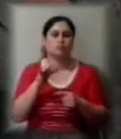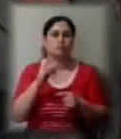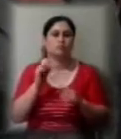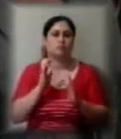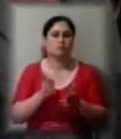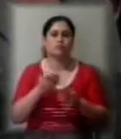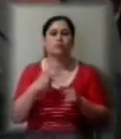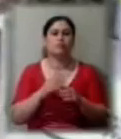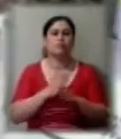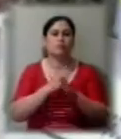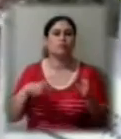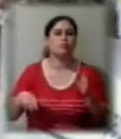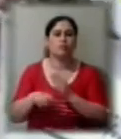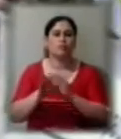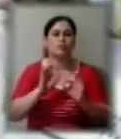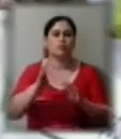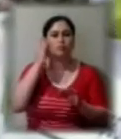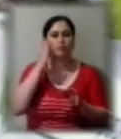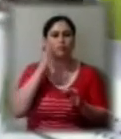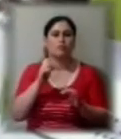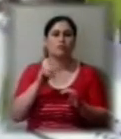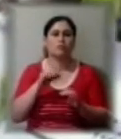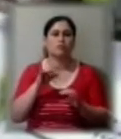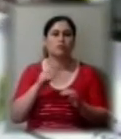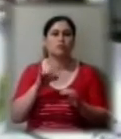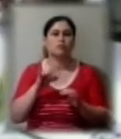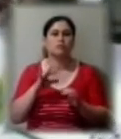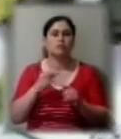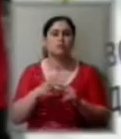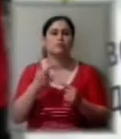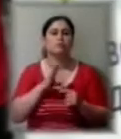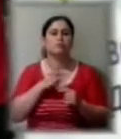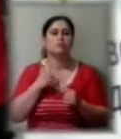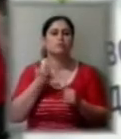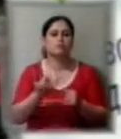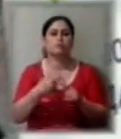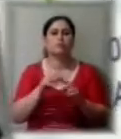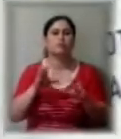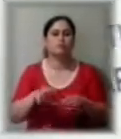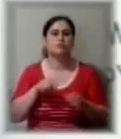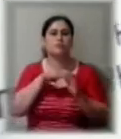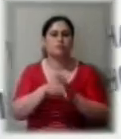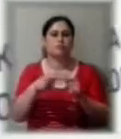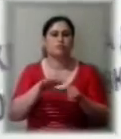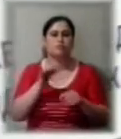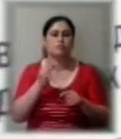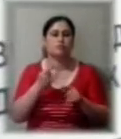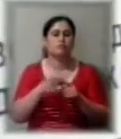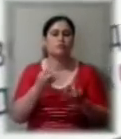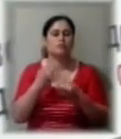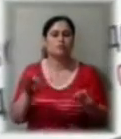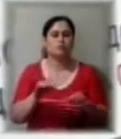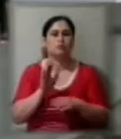розказує голова аграрного підприємства Ігор Йосипенко, де ми сьогодні побували, щоб президент втрутився у ситуацію і не допустив ухвали рішення